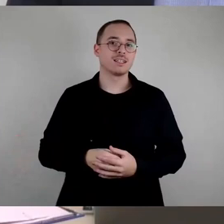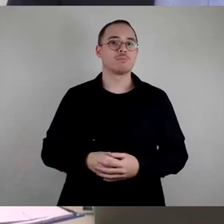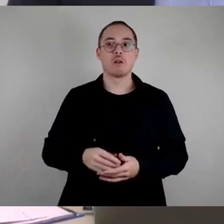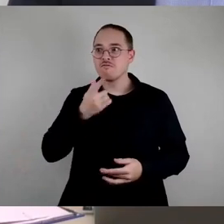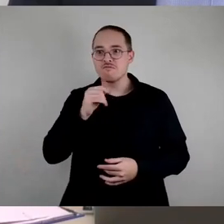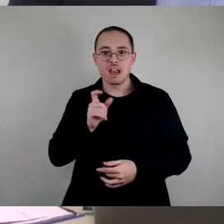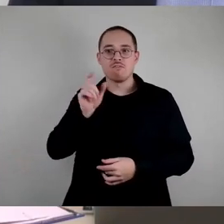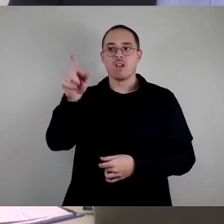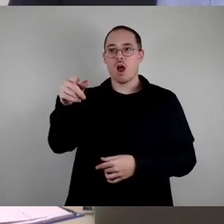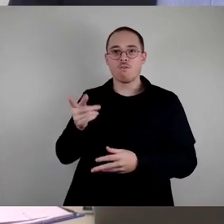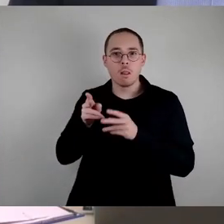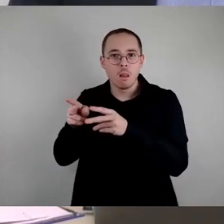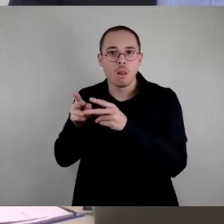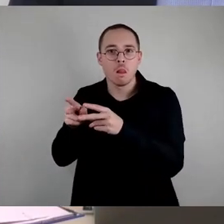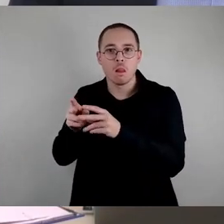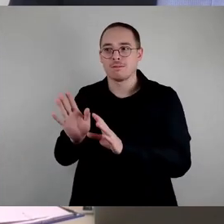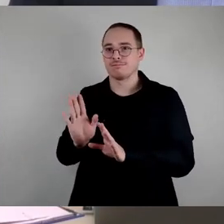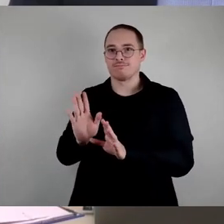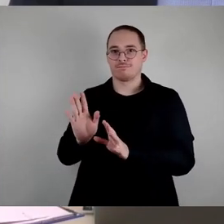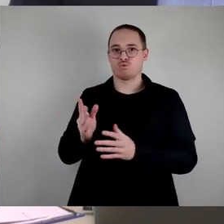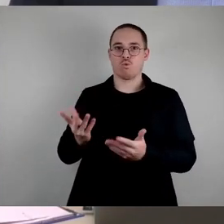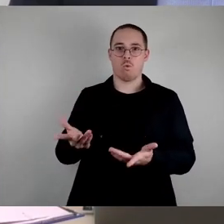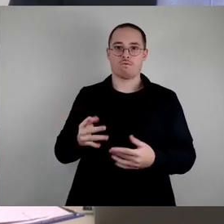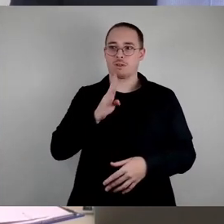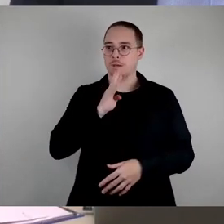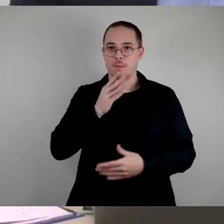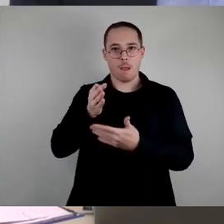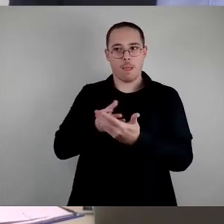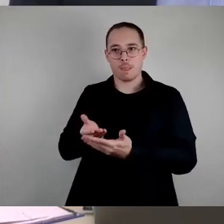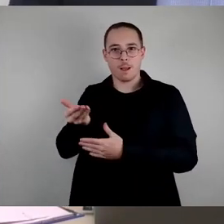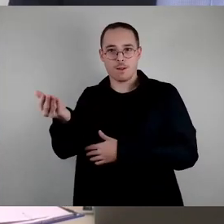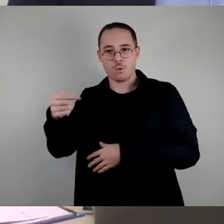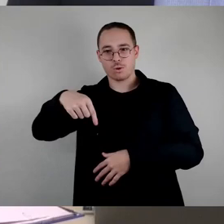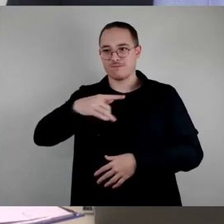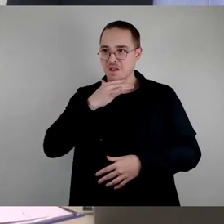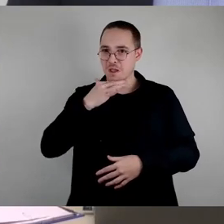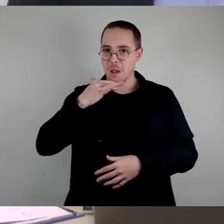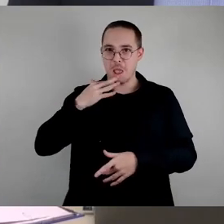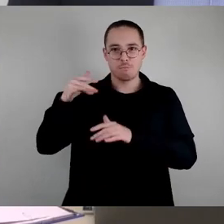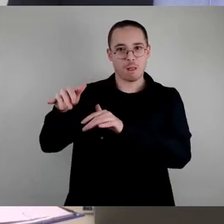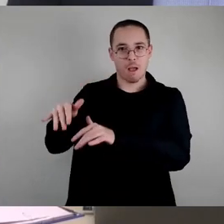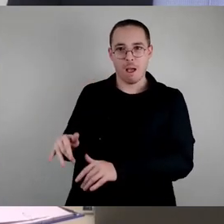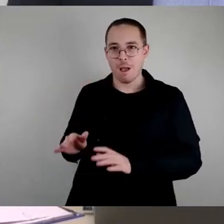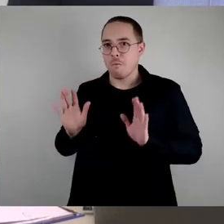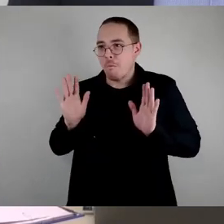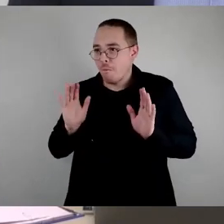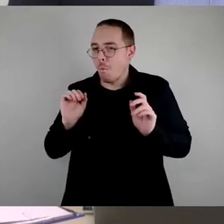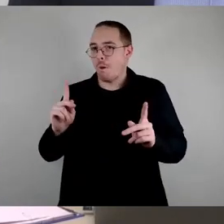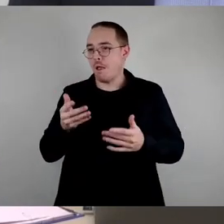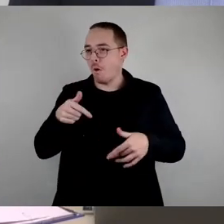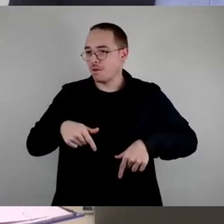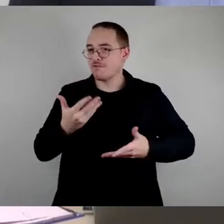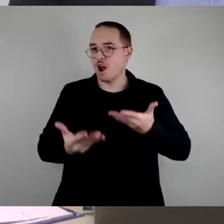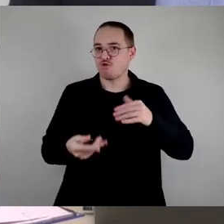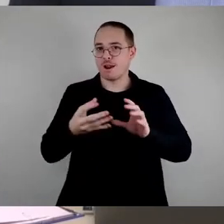nahe treten mit den Redeanteilen in der Stadtratssitzung, kann das bei vielen sagen eine Weile dauern, bis wir die Dusse haben. Also, wir kommen dazu, dass